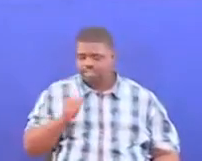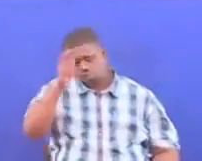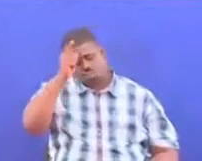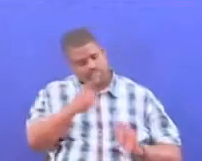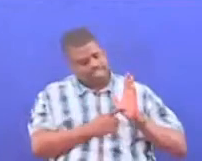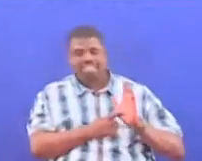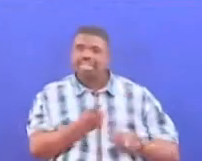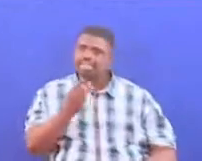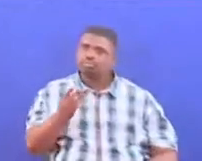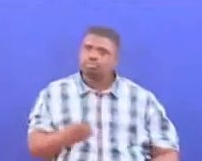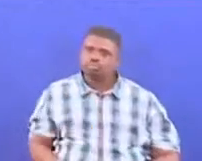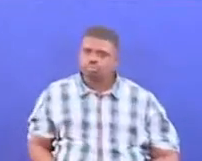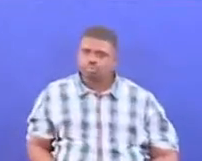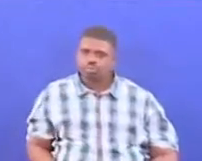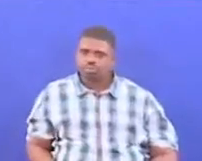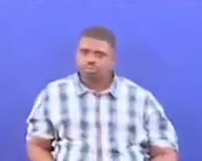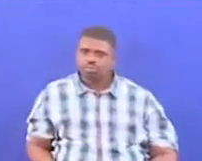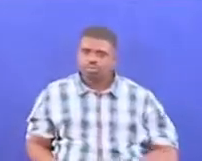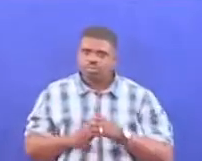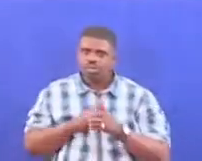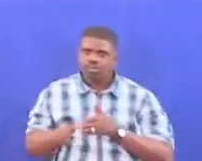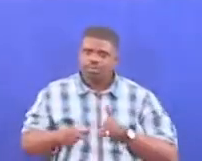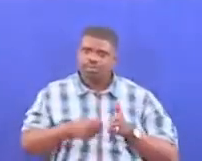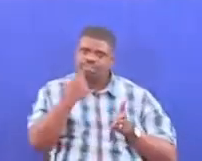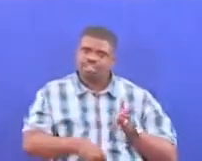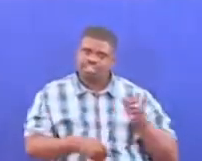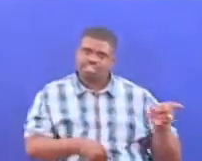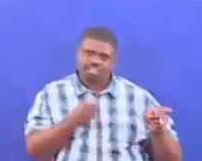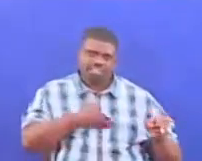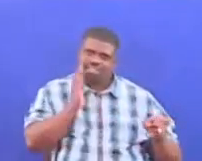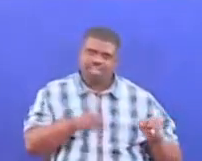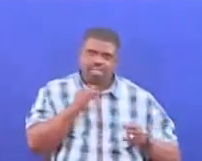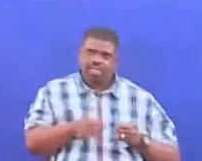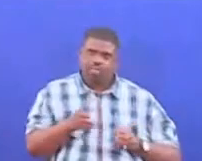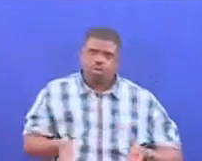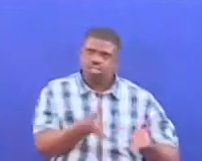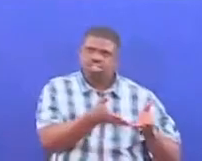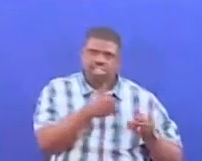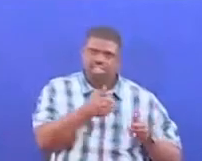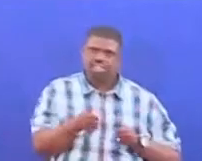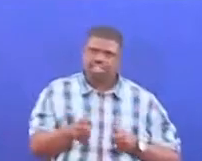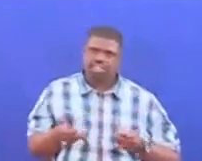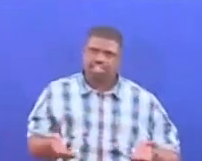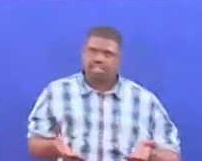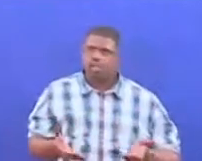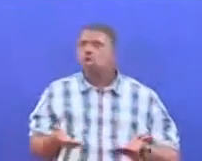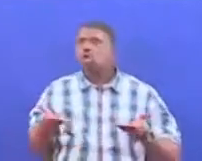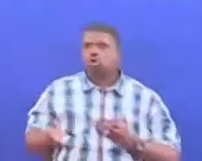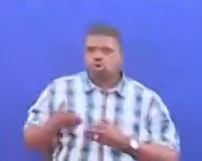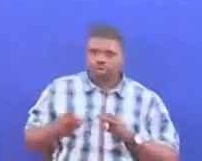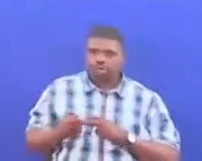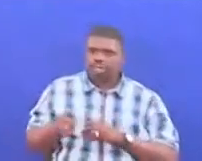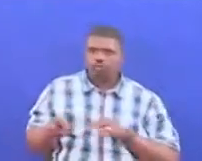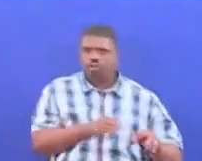Ngombe, stini na tatu Wana limpa fine Selekali itaki kuachia ngombe Nenye tina robio, tutakata ufa